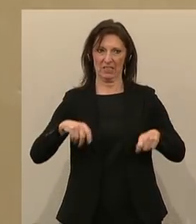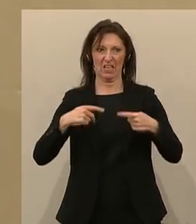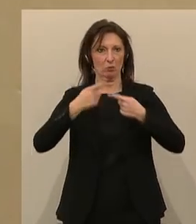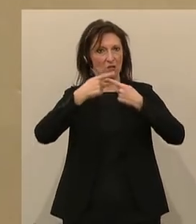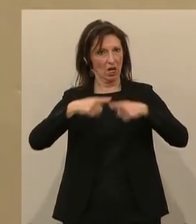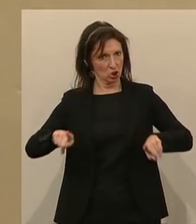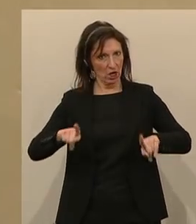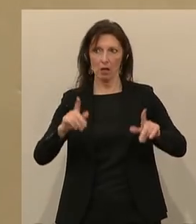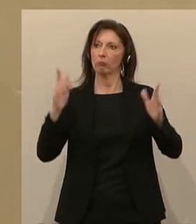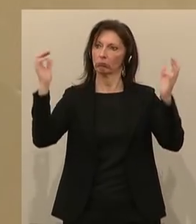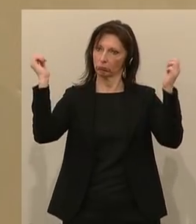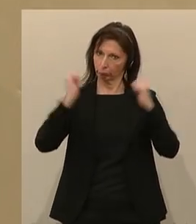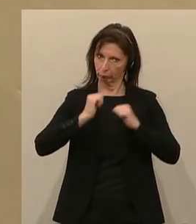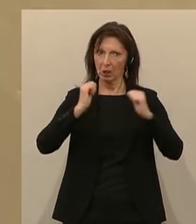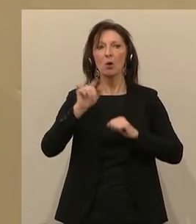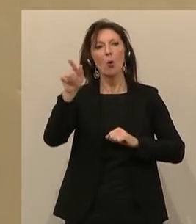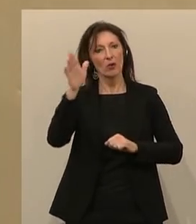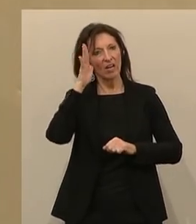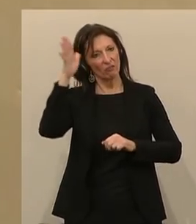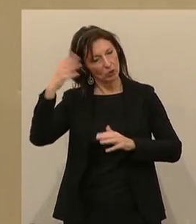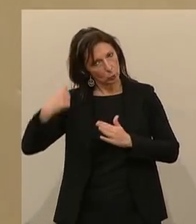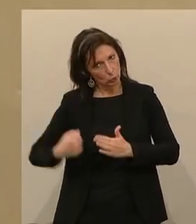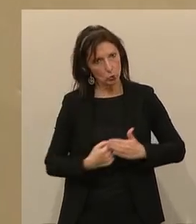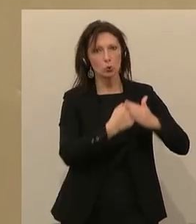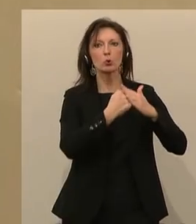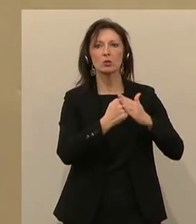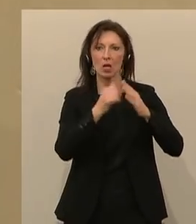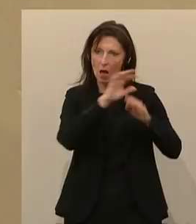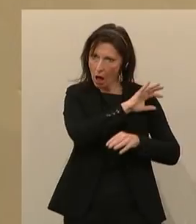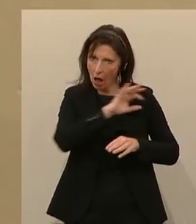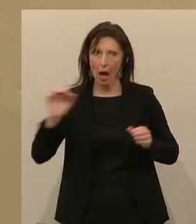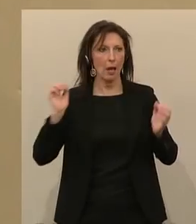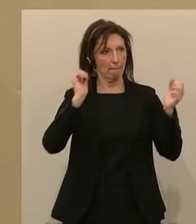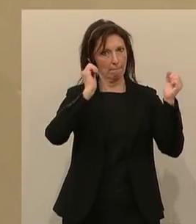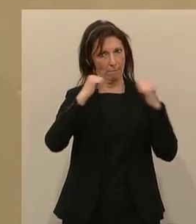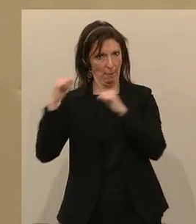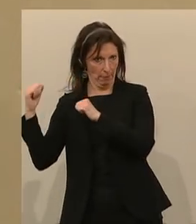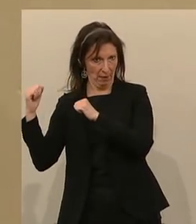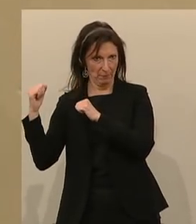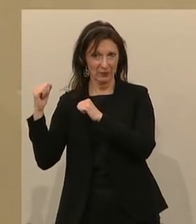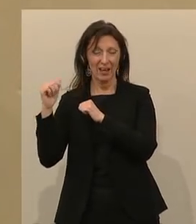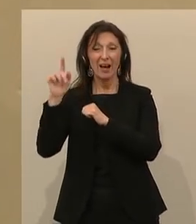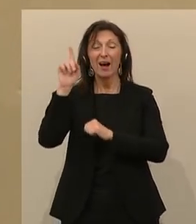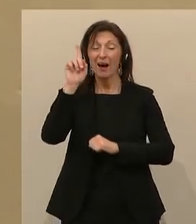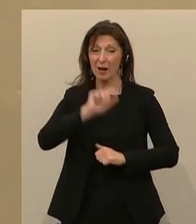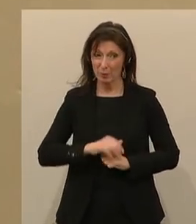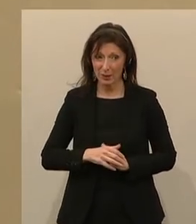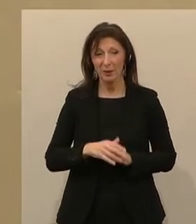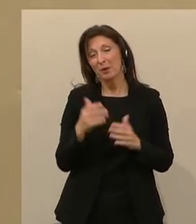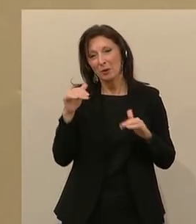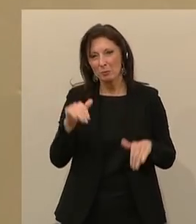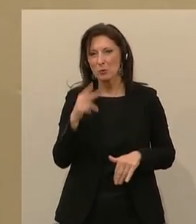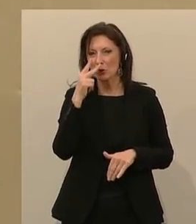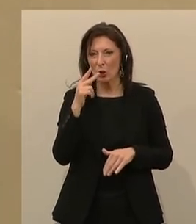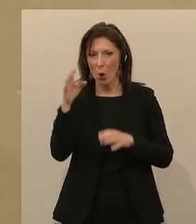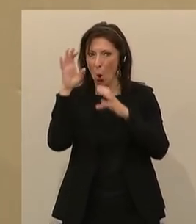wieder zum Durchbruch verhelfen wird. Die Frage ist jedoch, wie die Mehrheit von